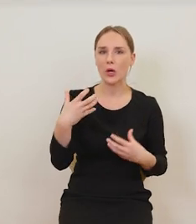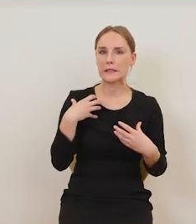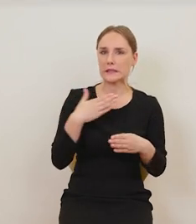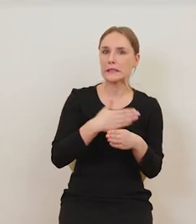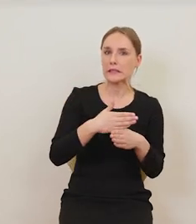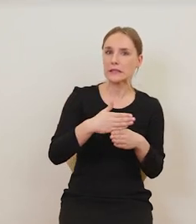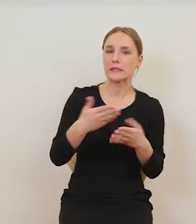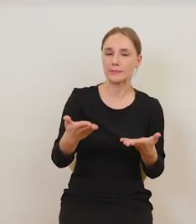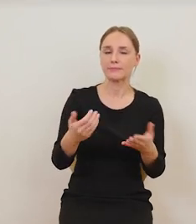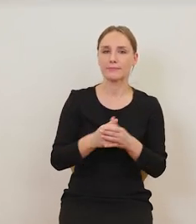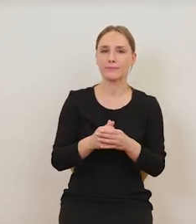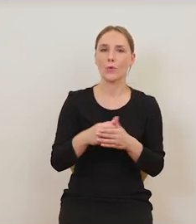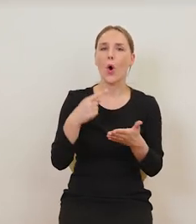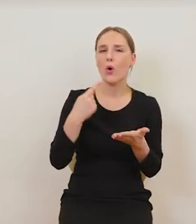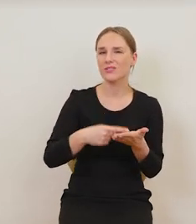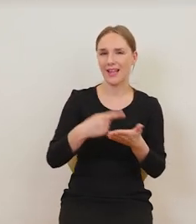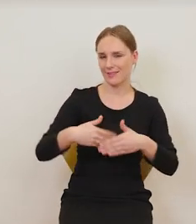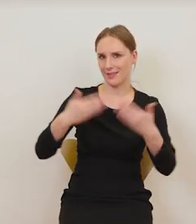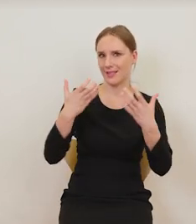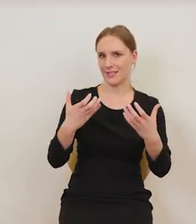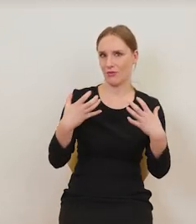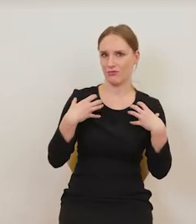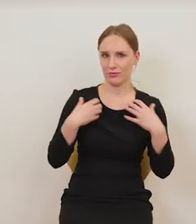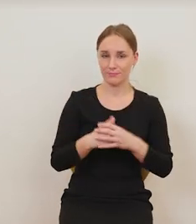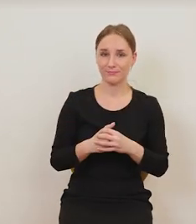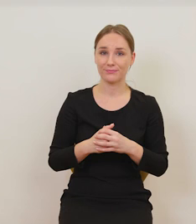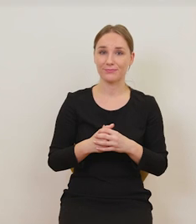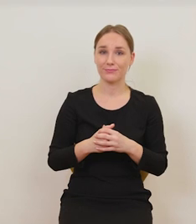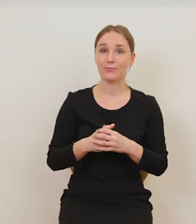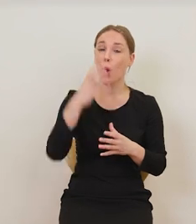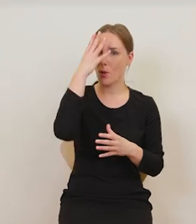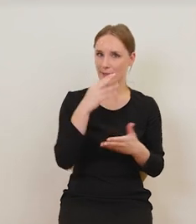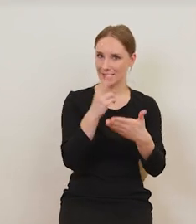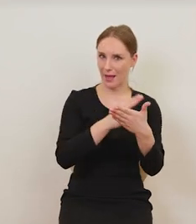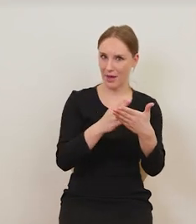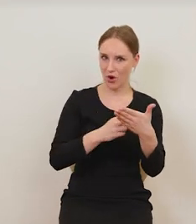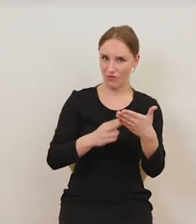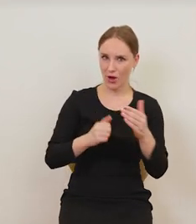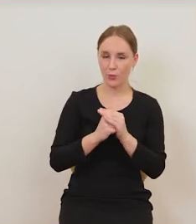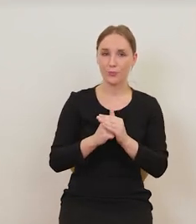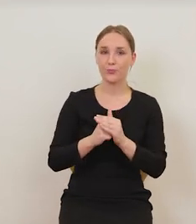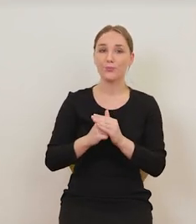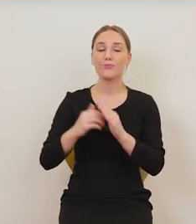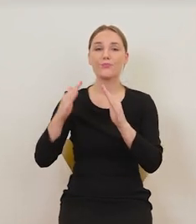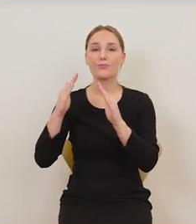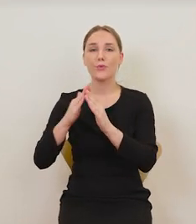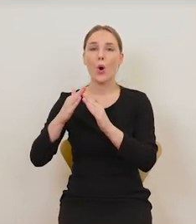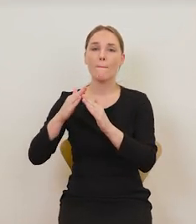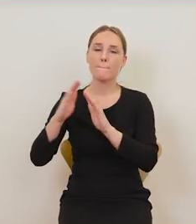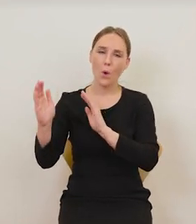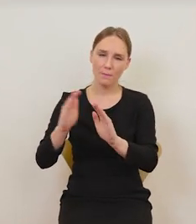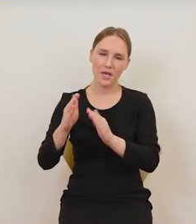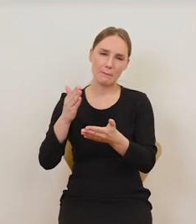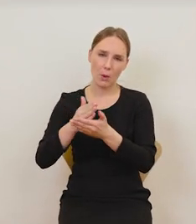ostatnie swoje dni. Namalował obraz regentki przytułku dla starych ludzi.